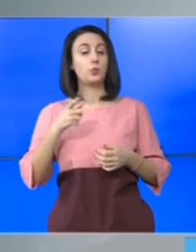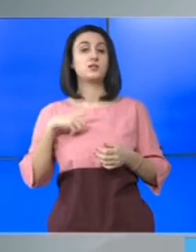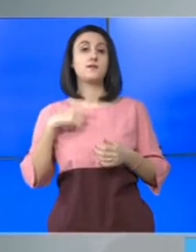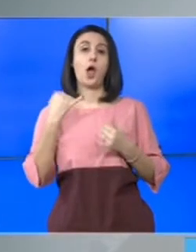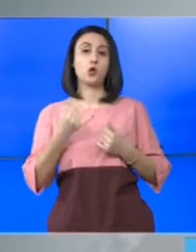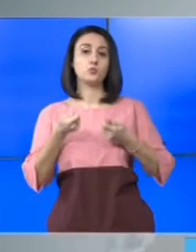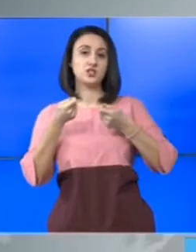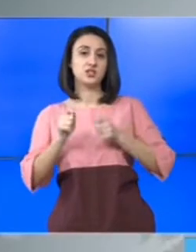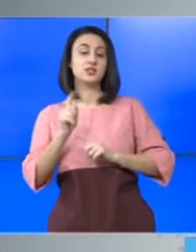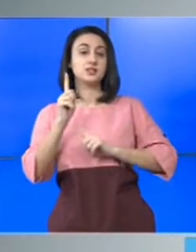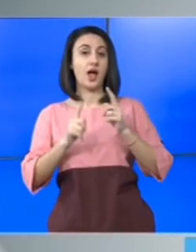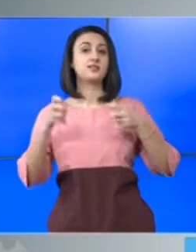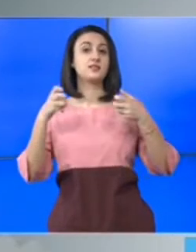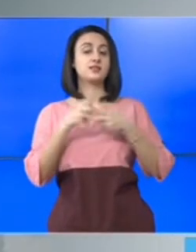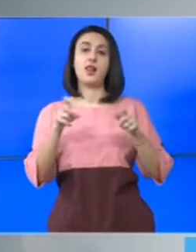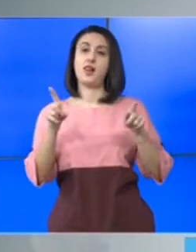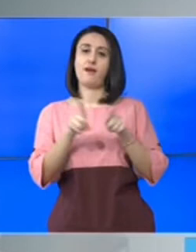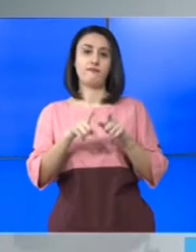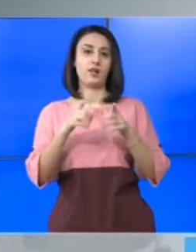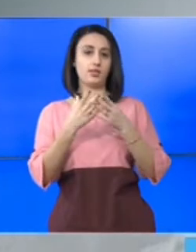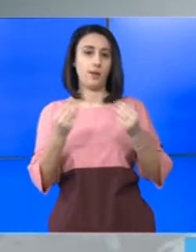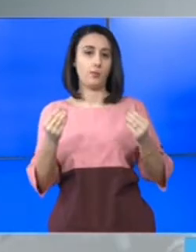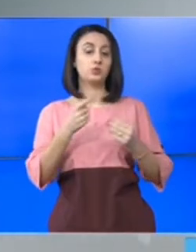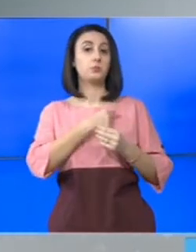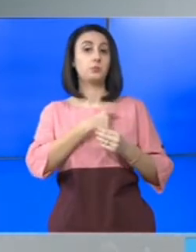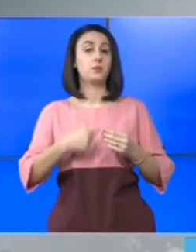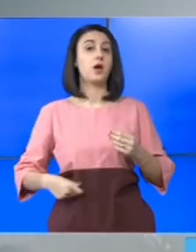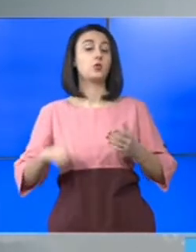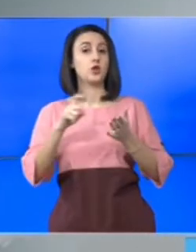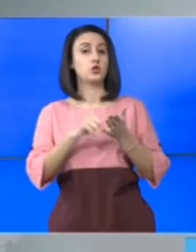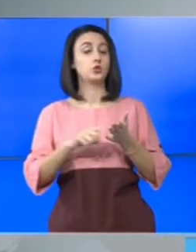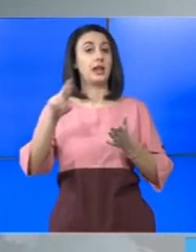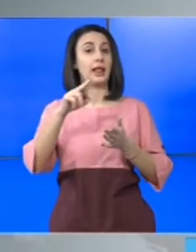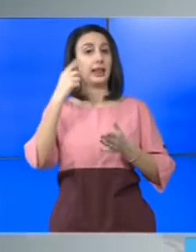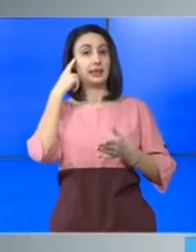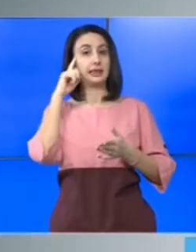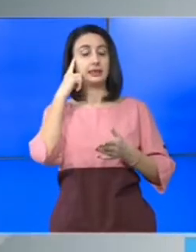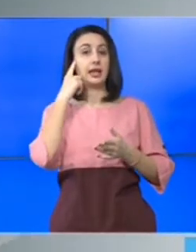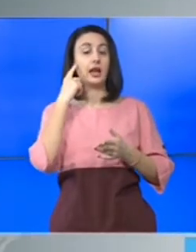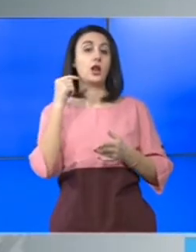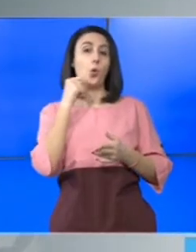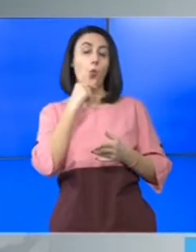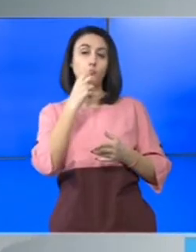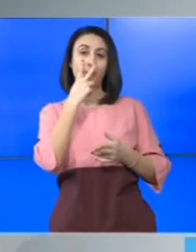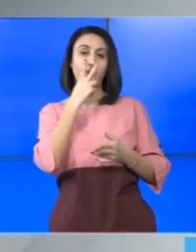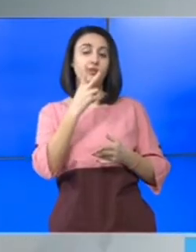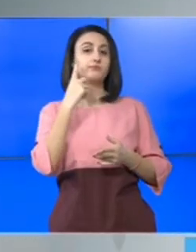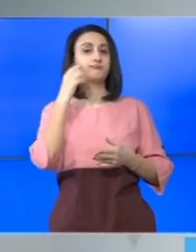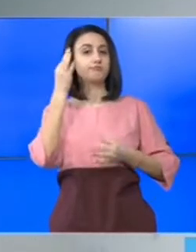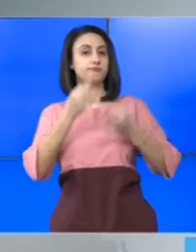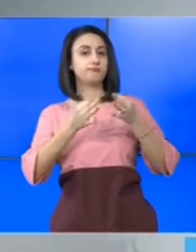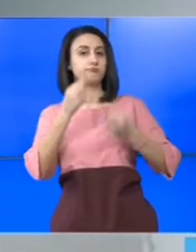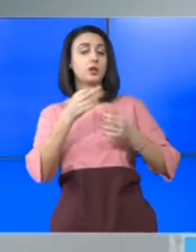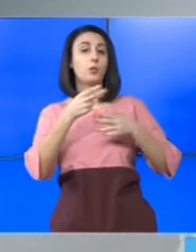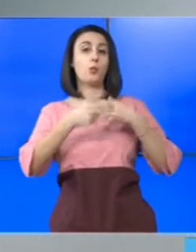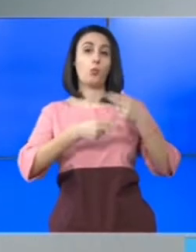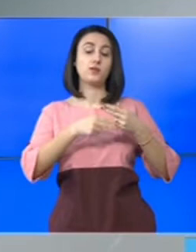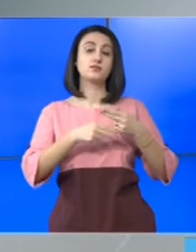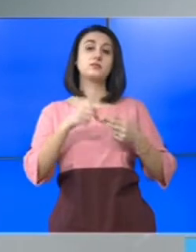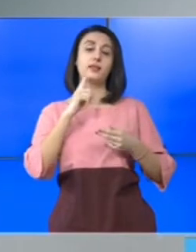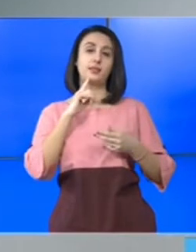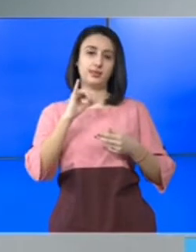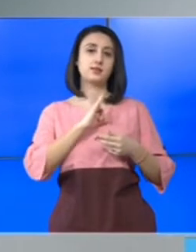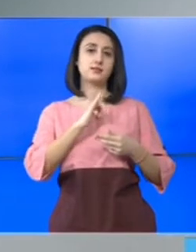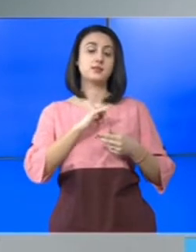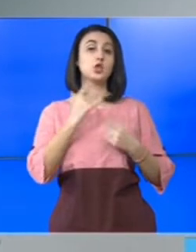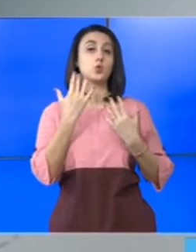în carantină dacă ar testa la fel de mult. Edilul a cerut o regândire a scenariilor privind pandemia prin care să se țină cont și de numărul de